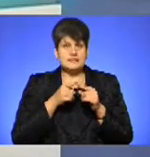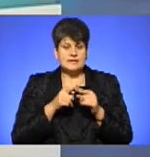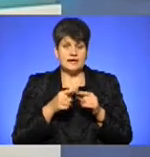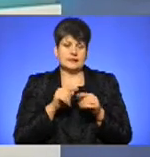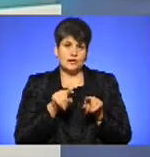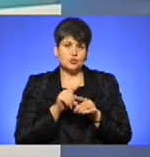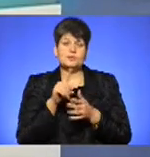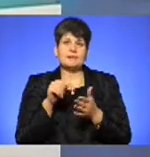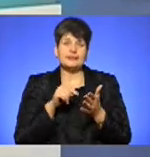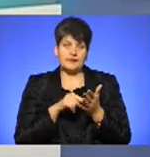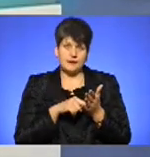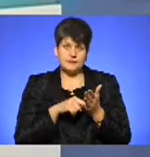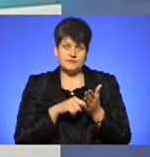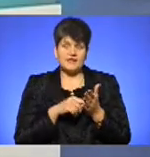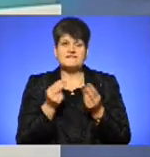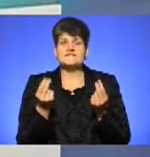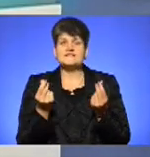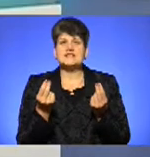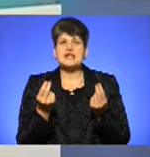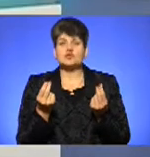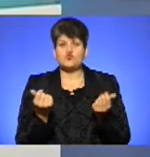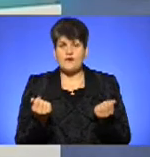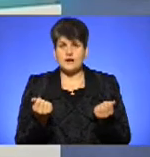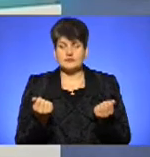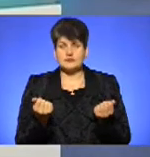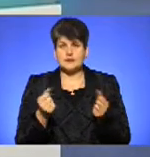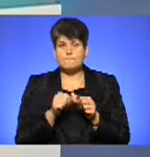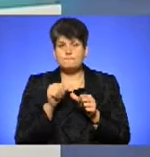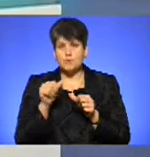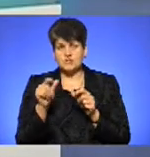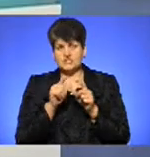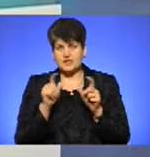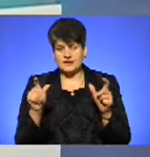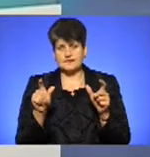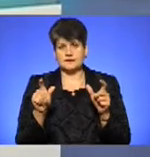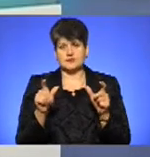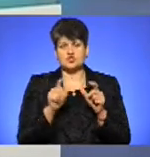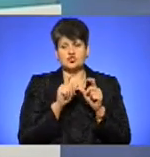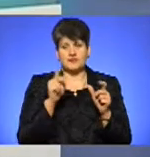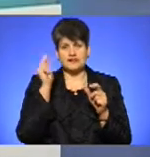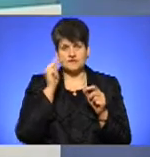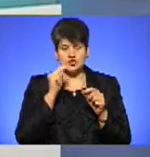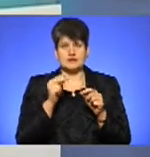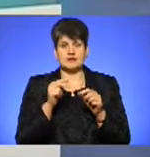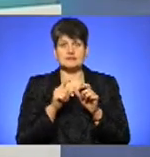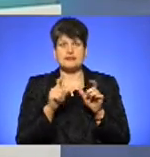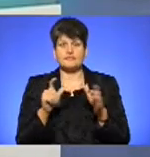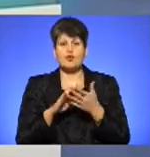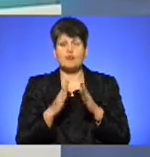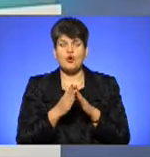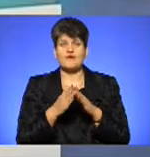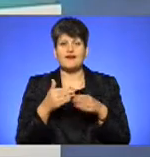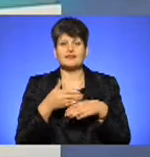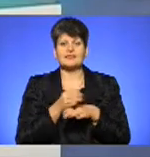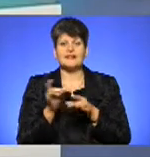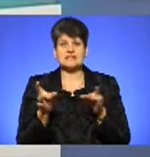фінансування позашкільних та дошкільних навчальних закладів в умовах децентралізації. Хочу,